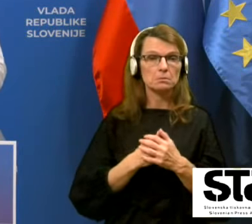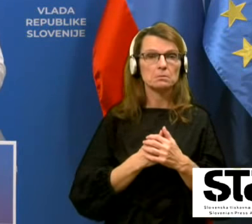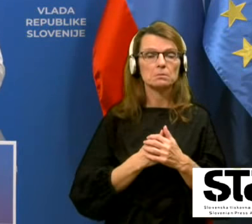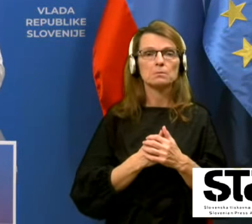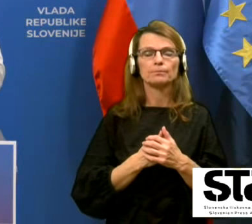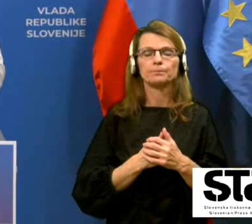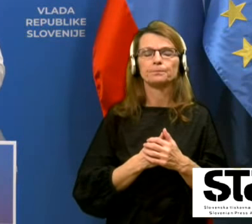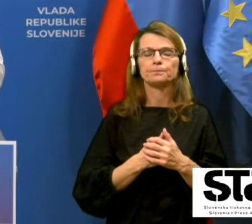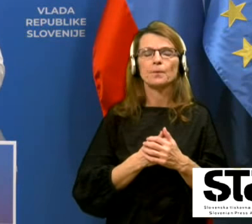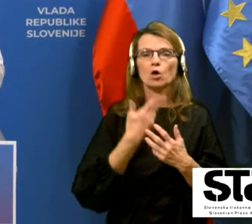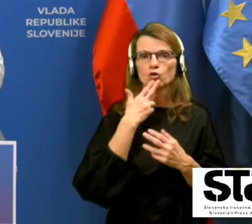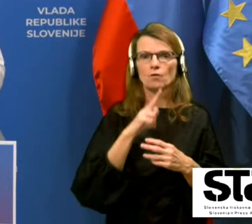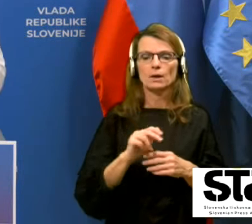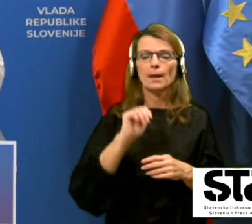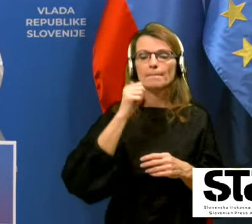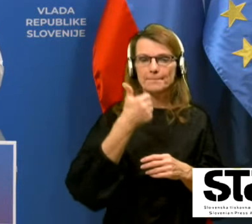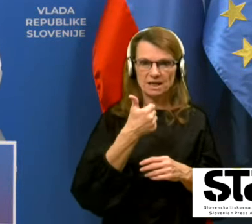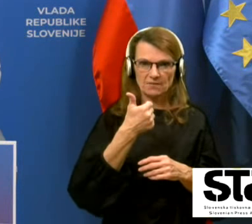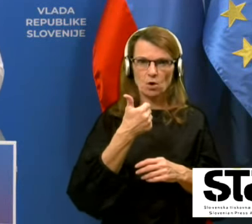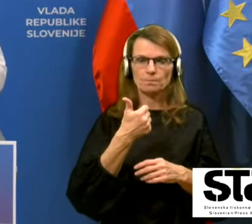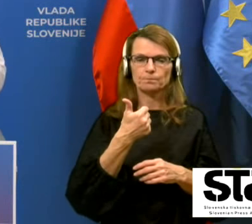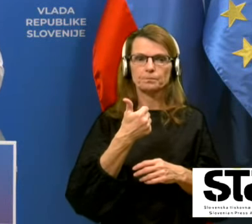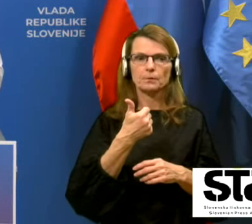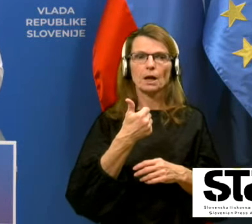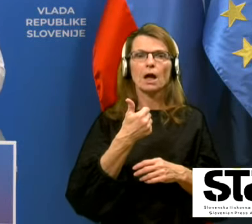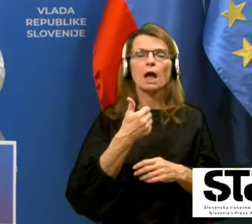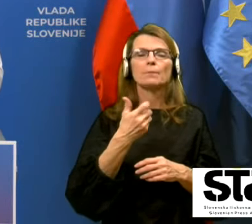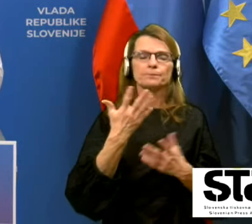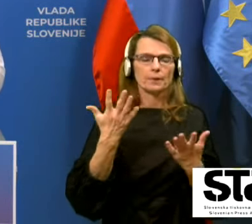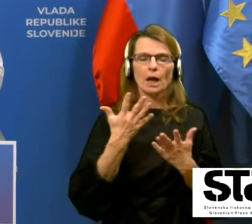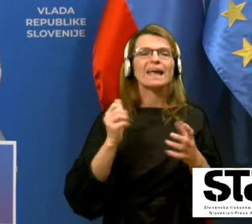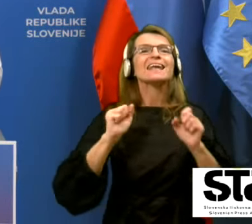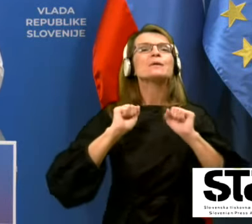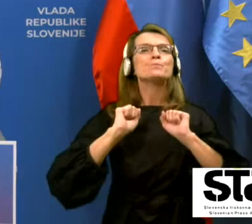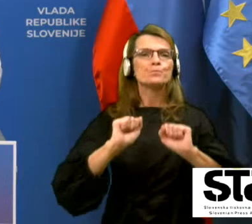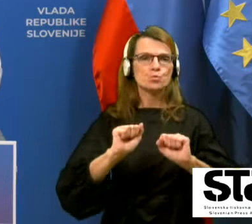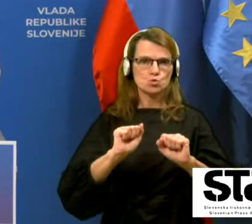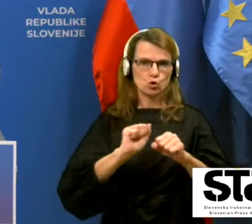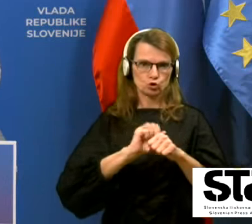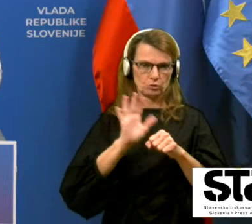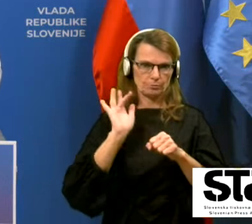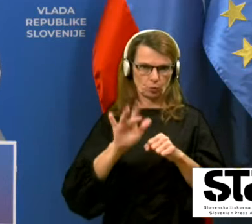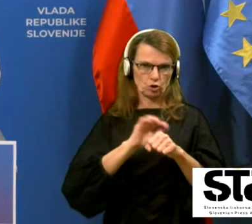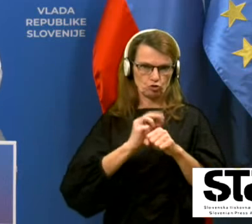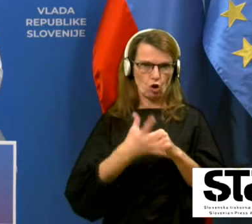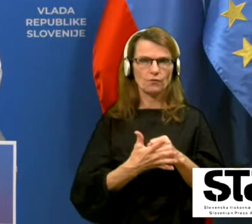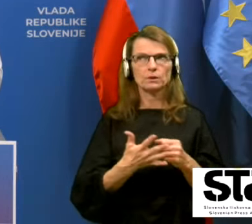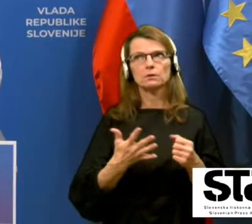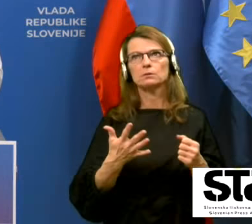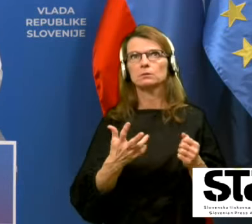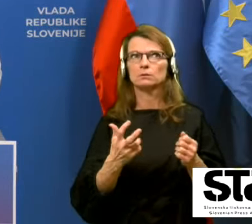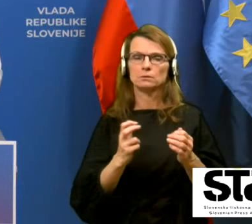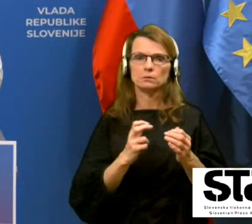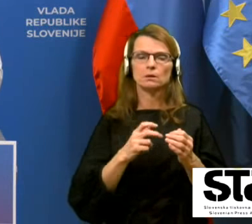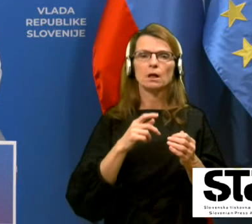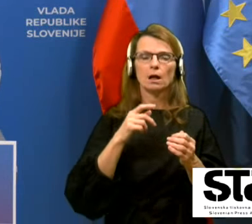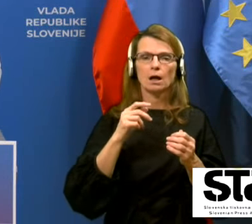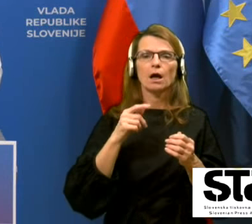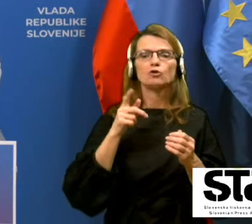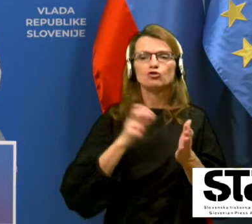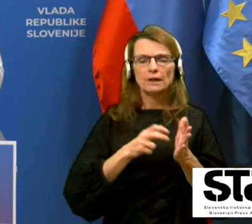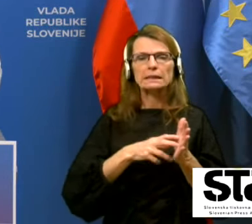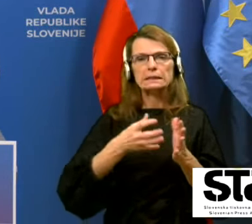Takole, najprej cepi tiste, imunost COVID trenutno smatramo, da verjetno tri mesece še traja, tako